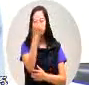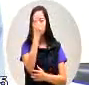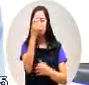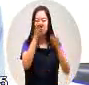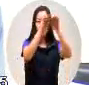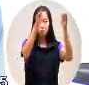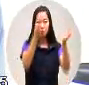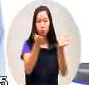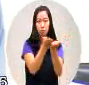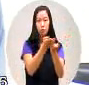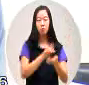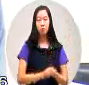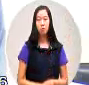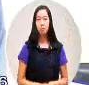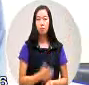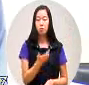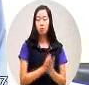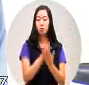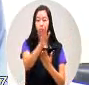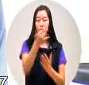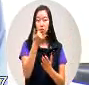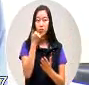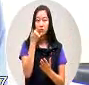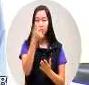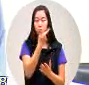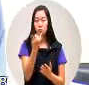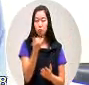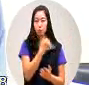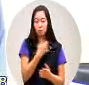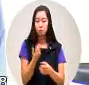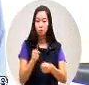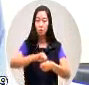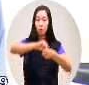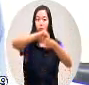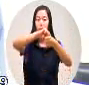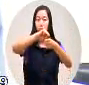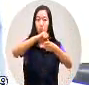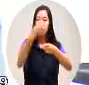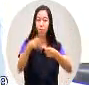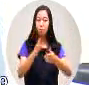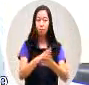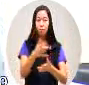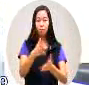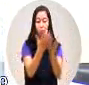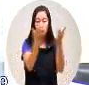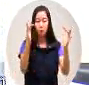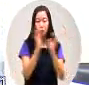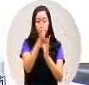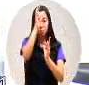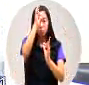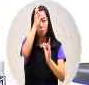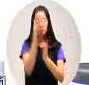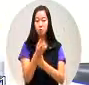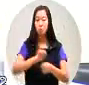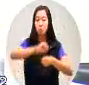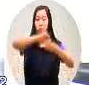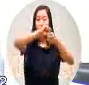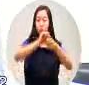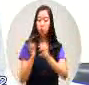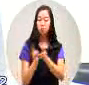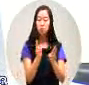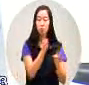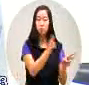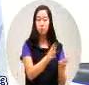巡逻箱就是将来呢要增加很多的森林警察来巡逻